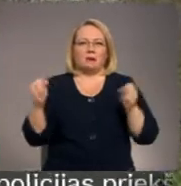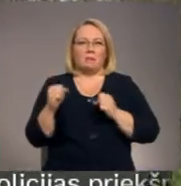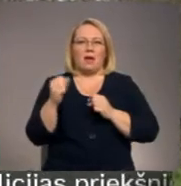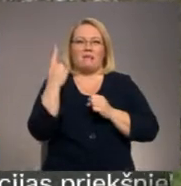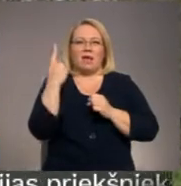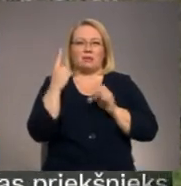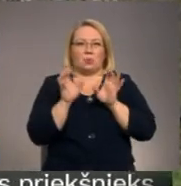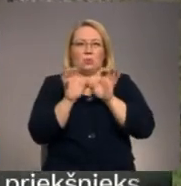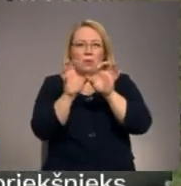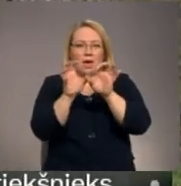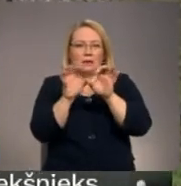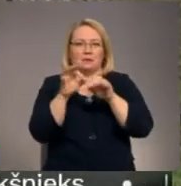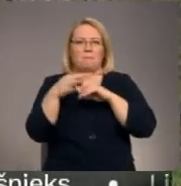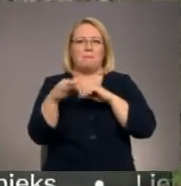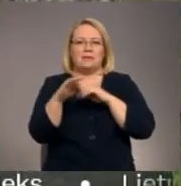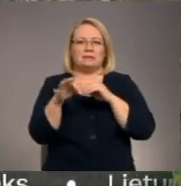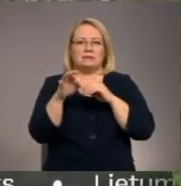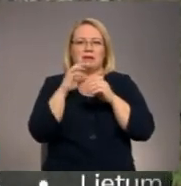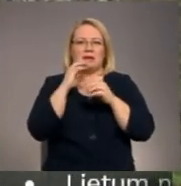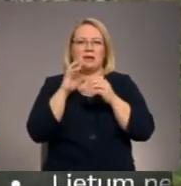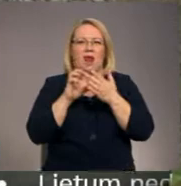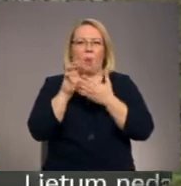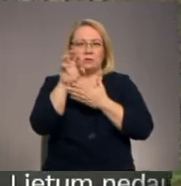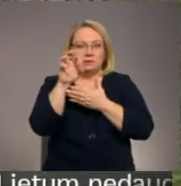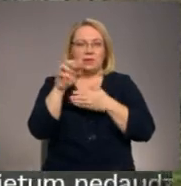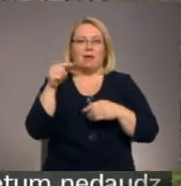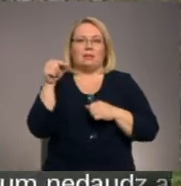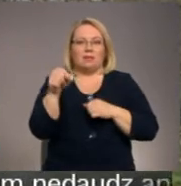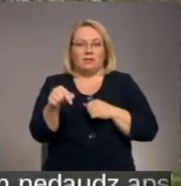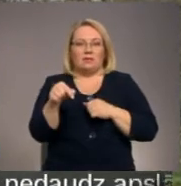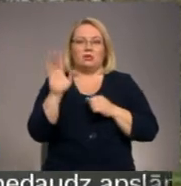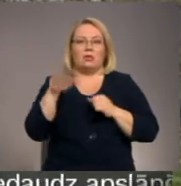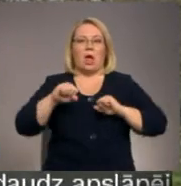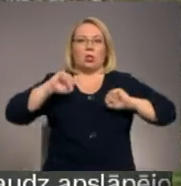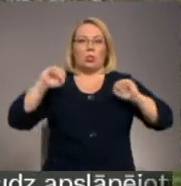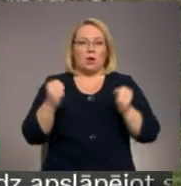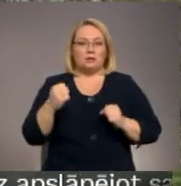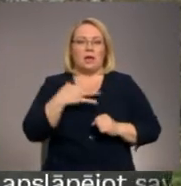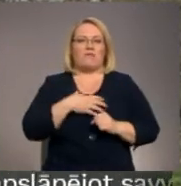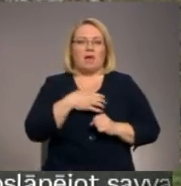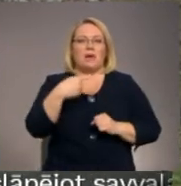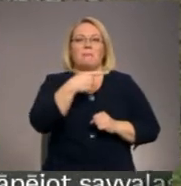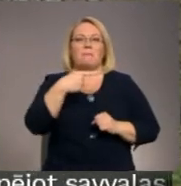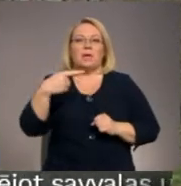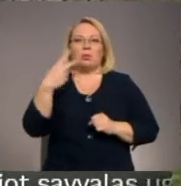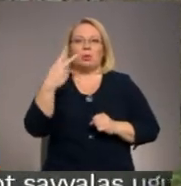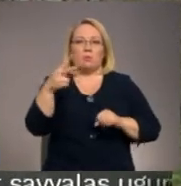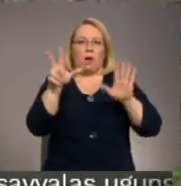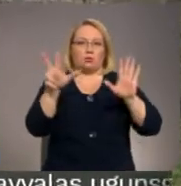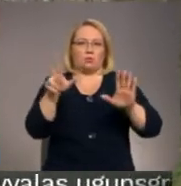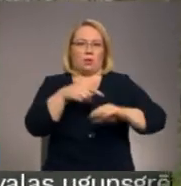mizgrauzis, šobrīd zem mizas, tad, lai viņš nosaltu, vajag mīnus 28 grādus.